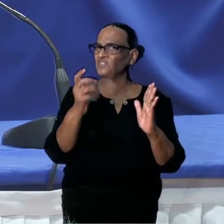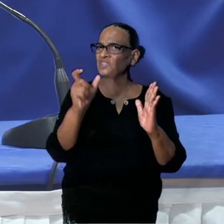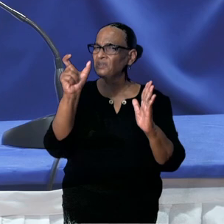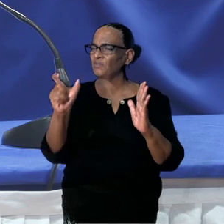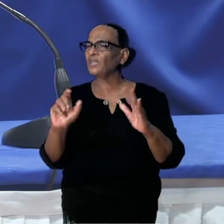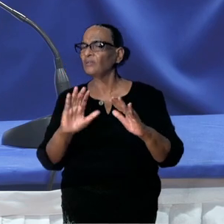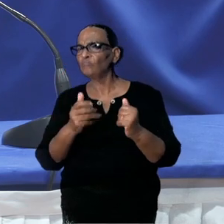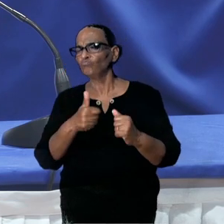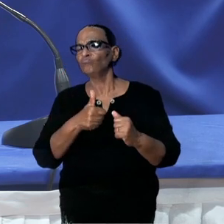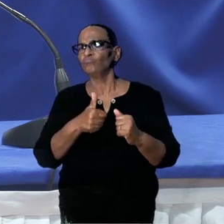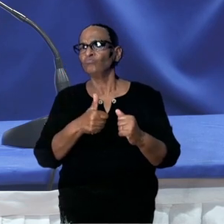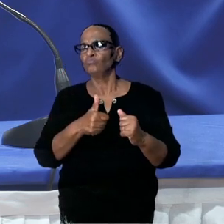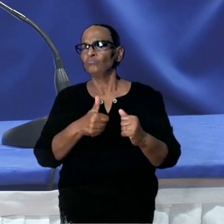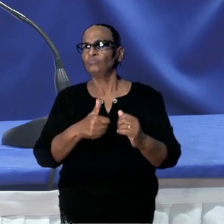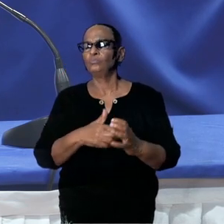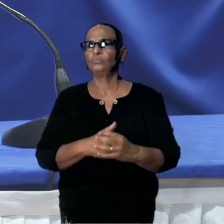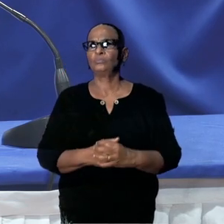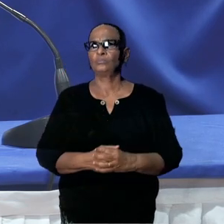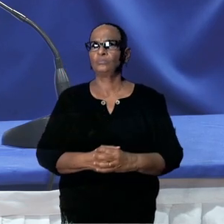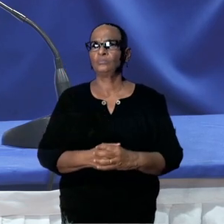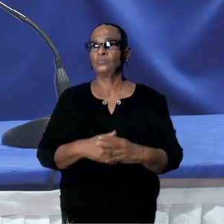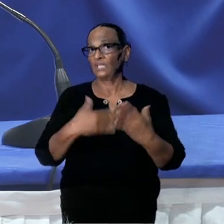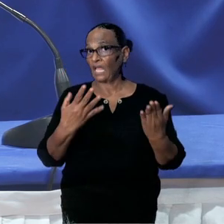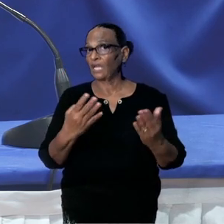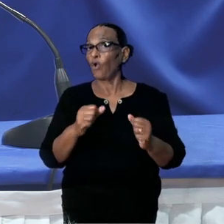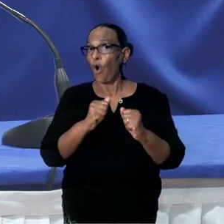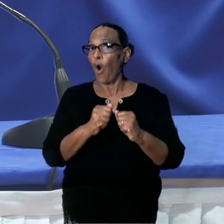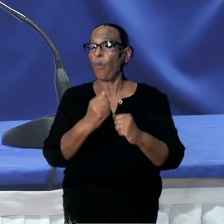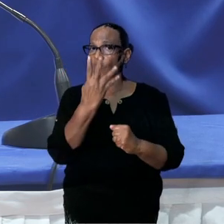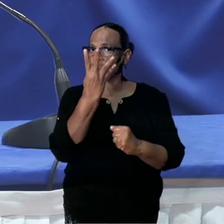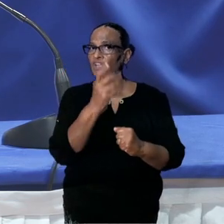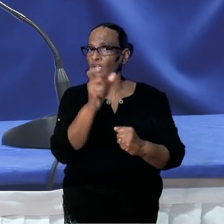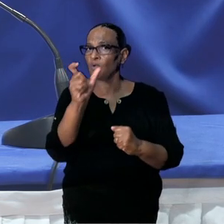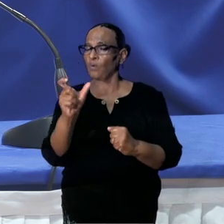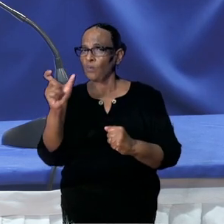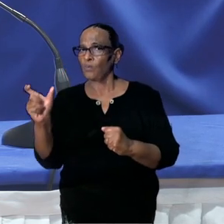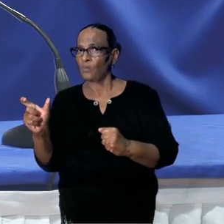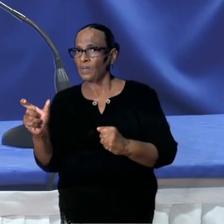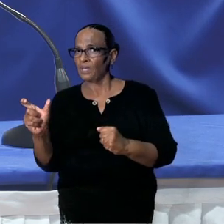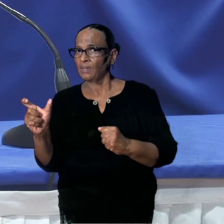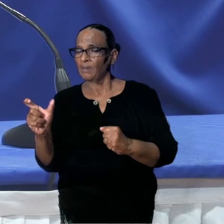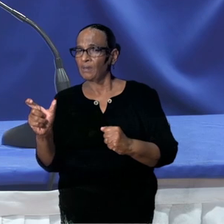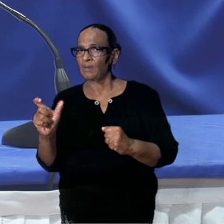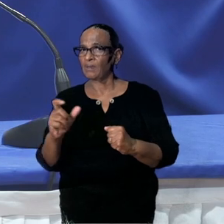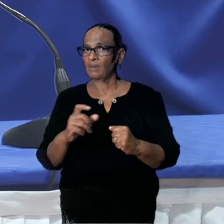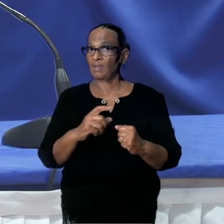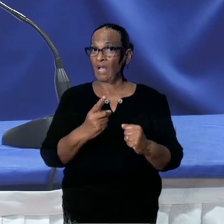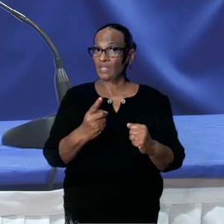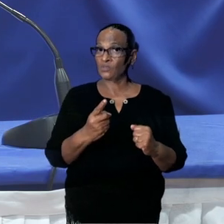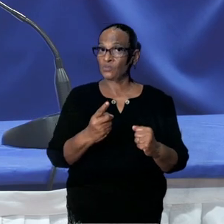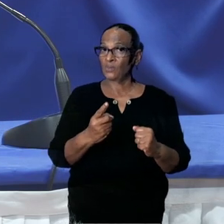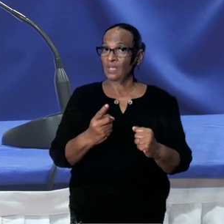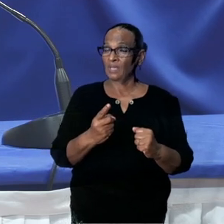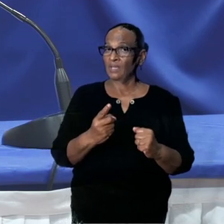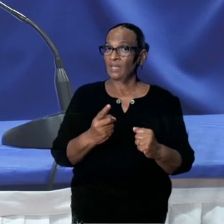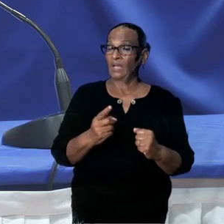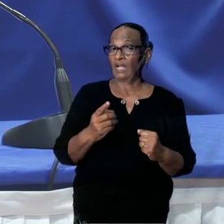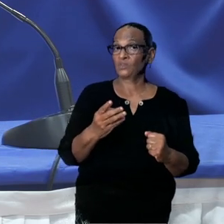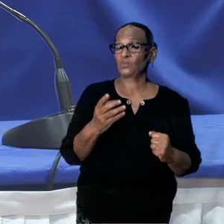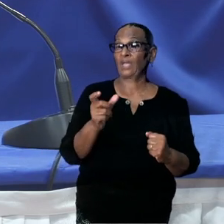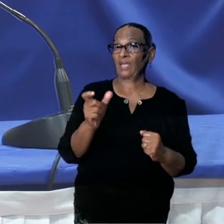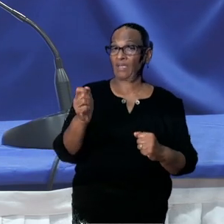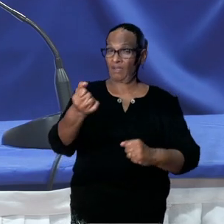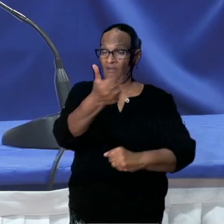ideaal. Dus laten we op vier weken houden. En het is inderdaad de bedoeling dat wanneer we een zending AstraZeneca krijgen.